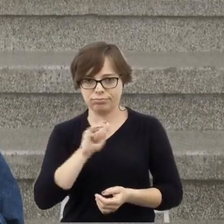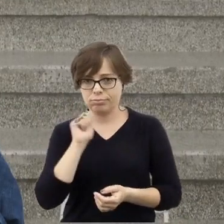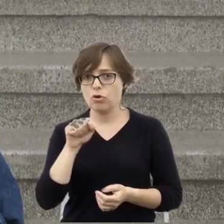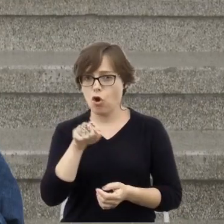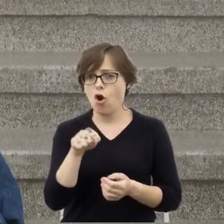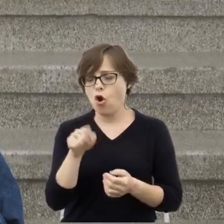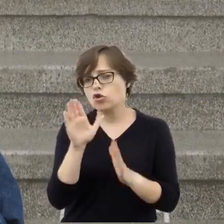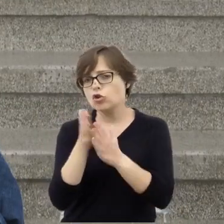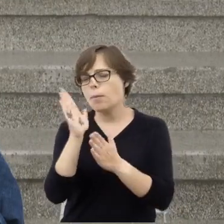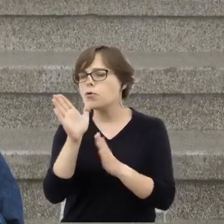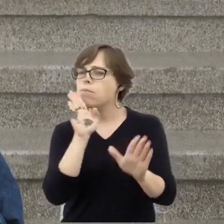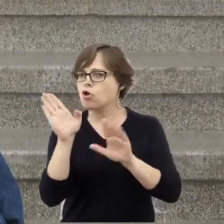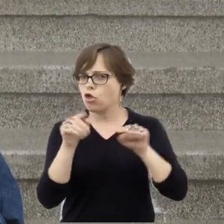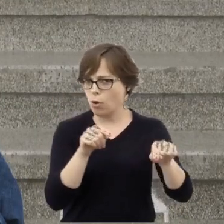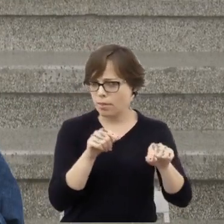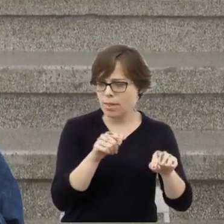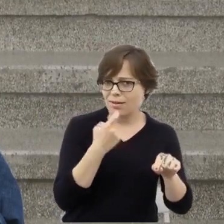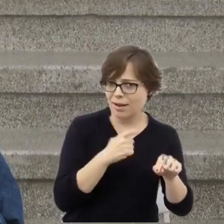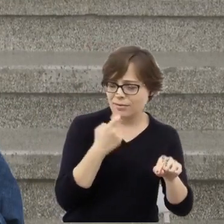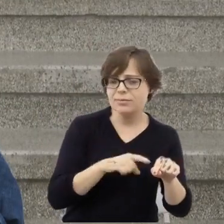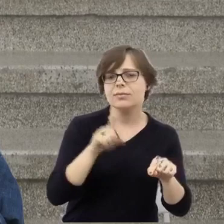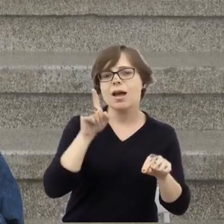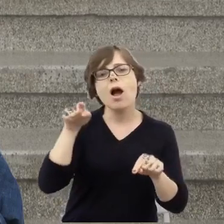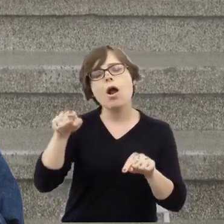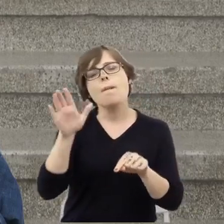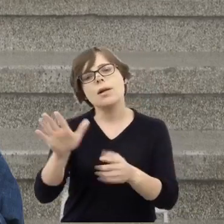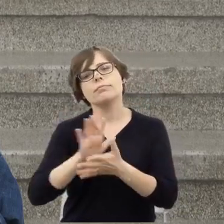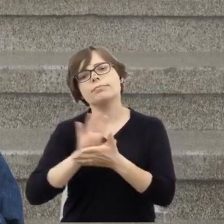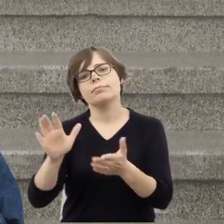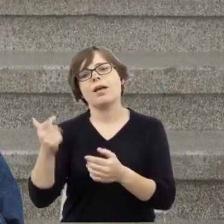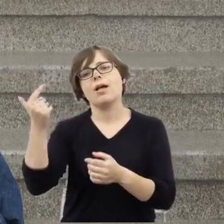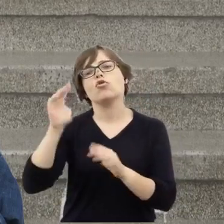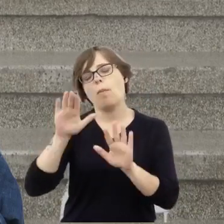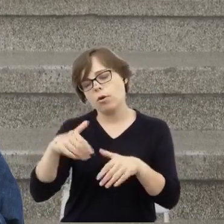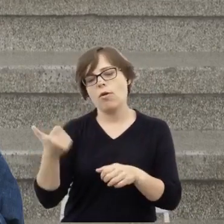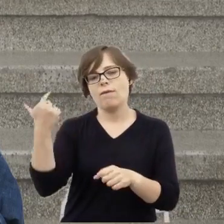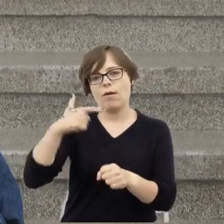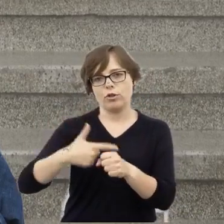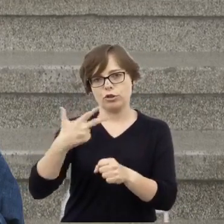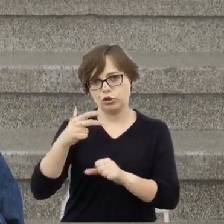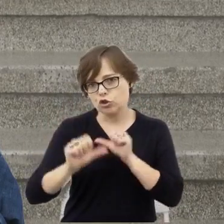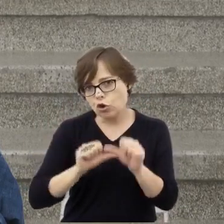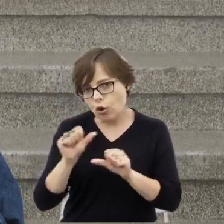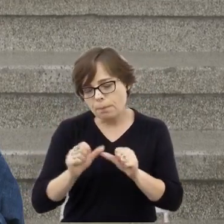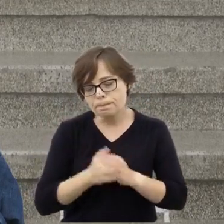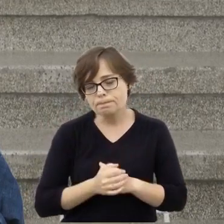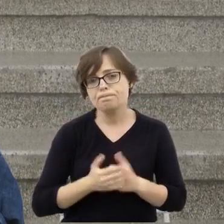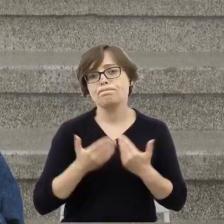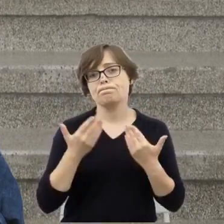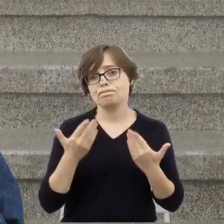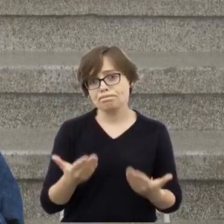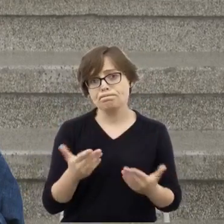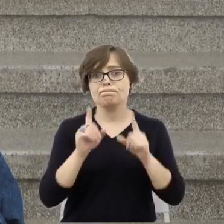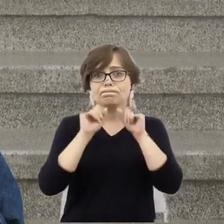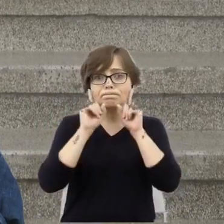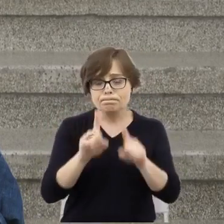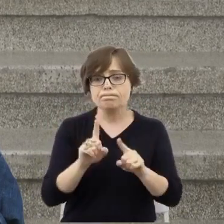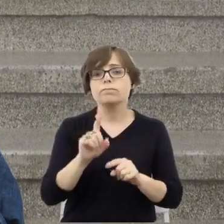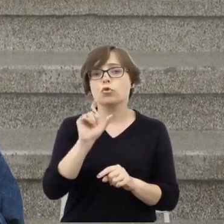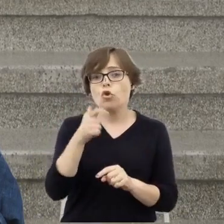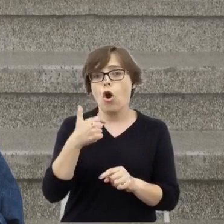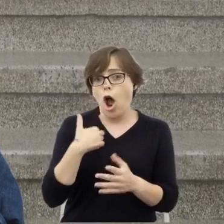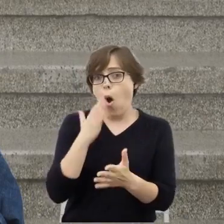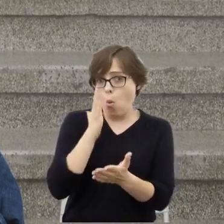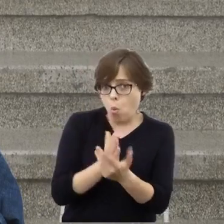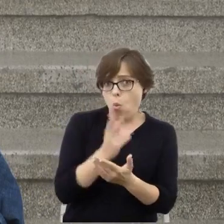jak ta, ale ukaże się dopiero w 2023 roku. W zasadzie wnioski, które już się